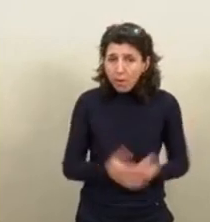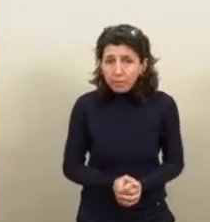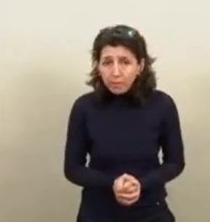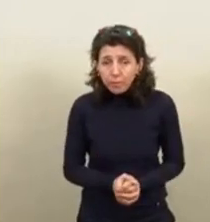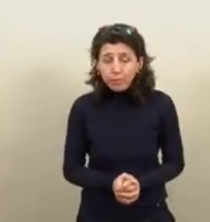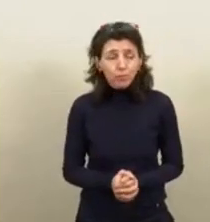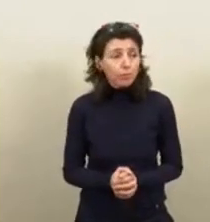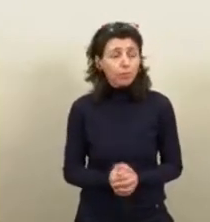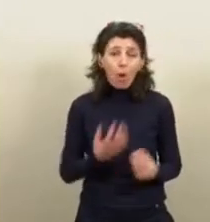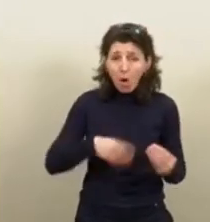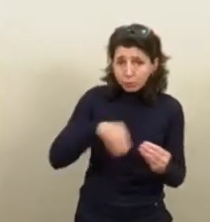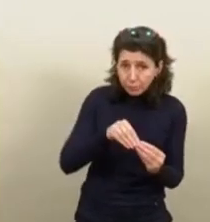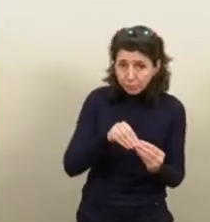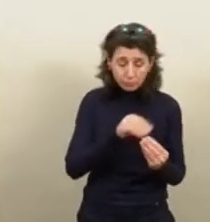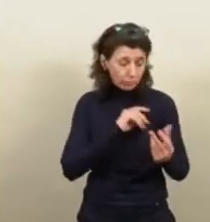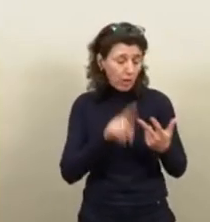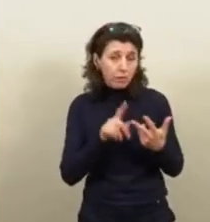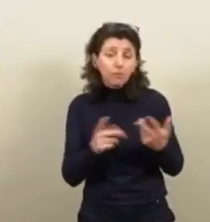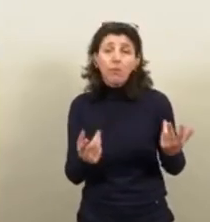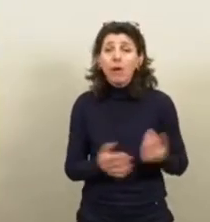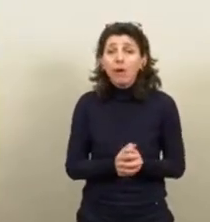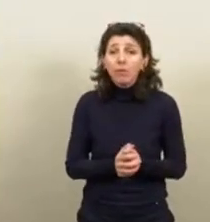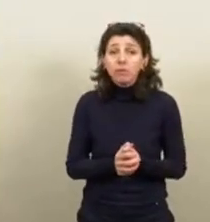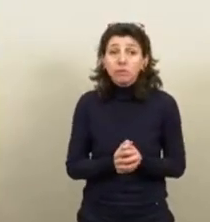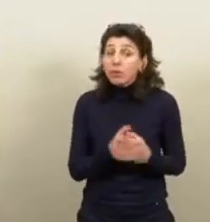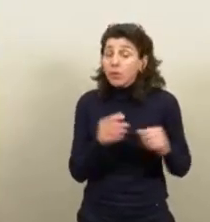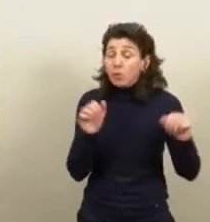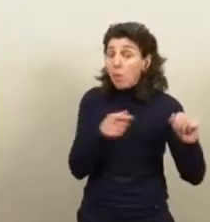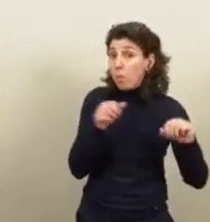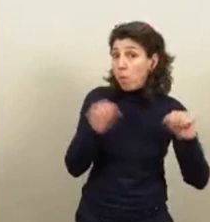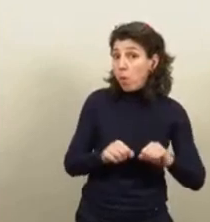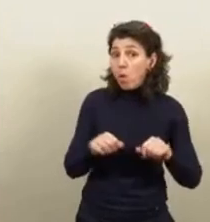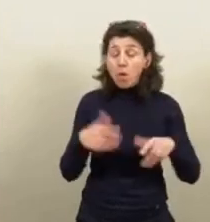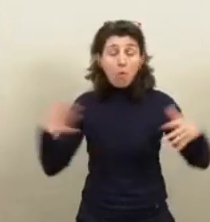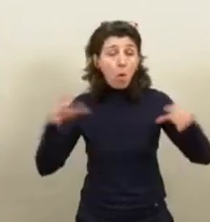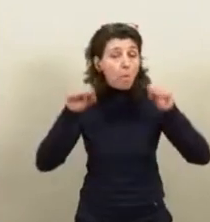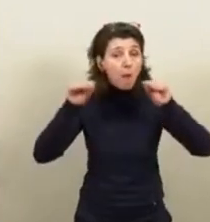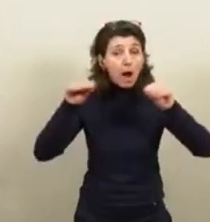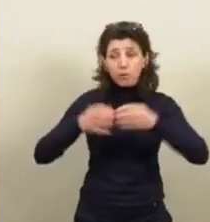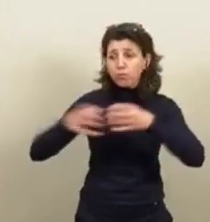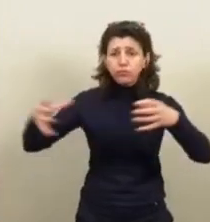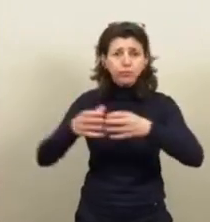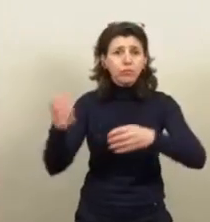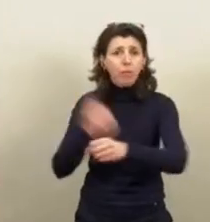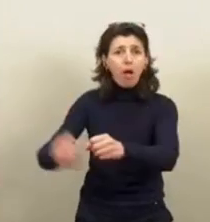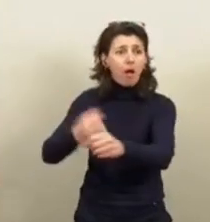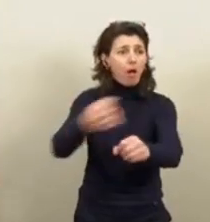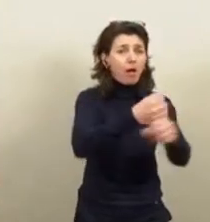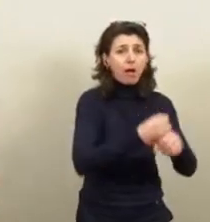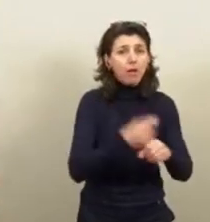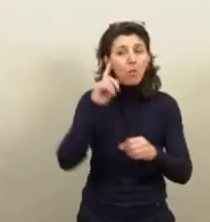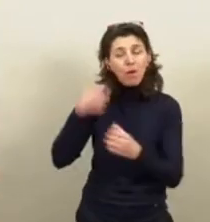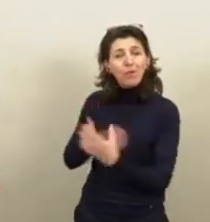vous auriez pu appliquer l'interdire l'installation de grandes surfaces, puisque la métropole a autorisé